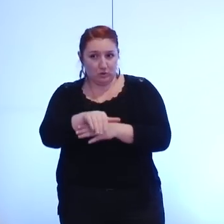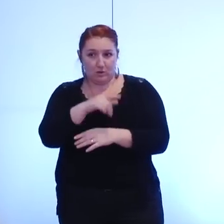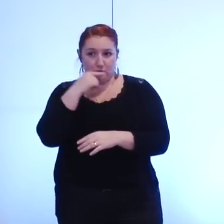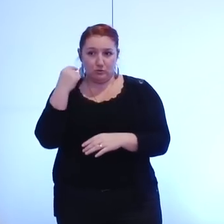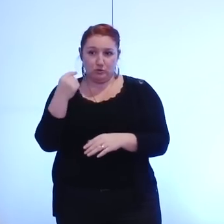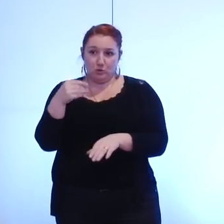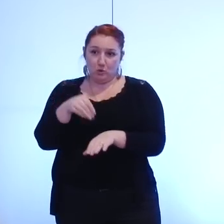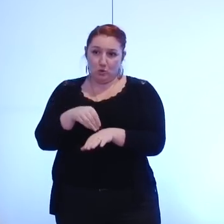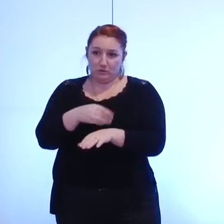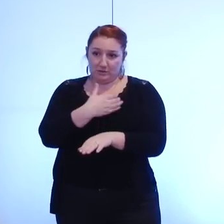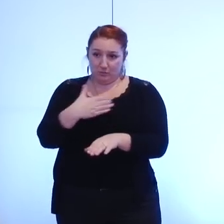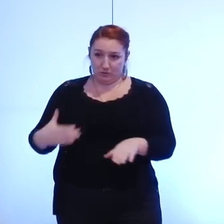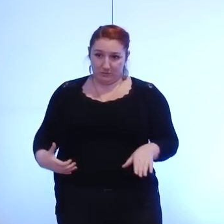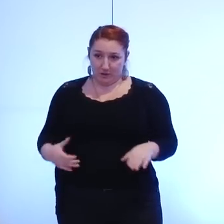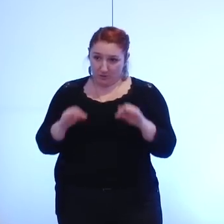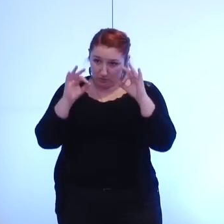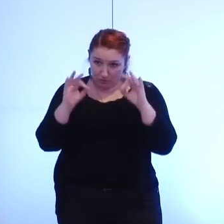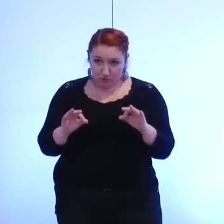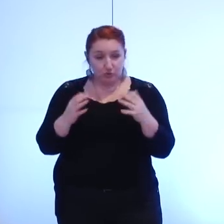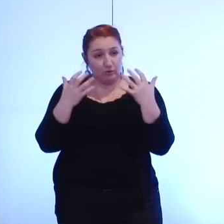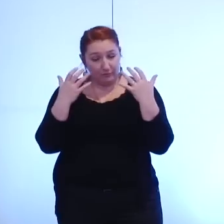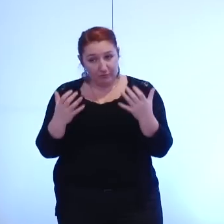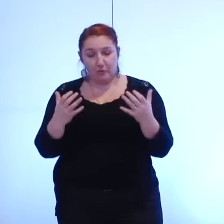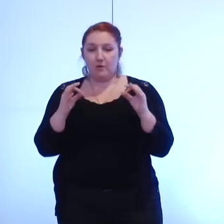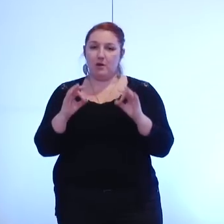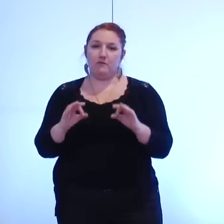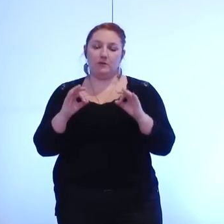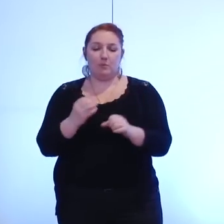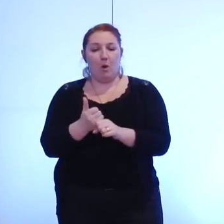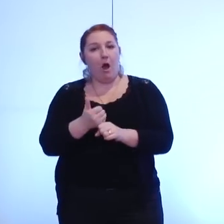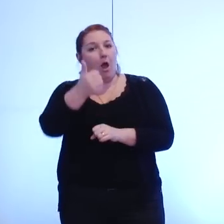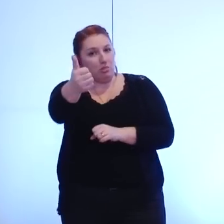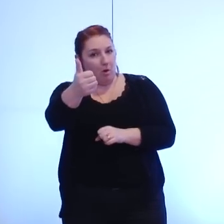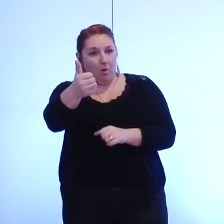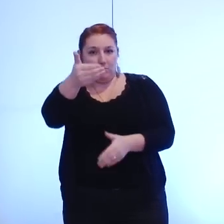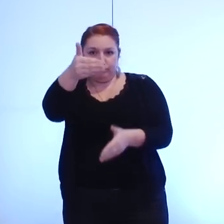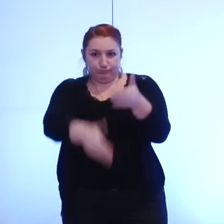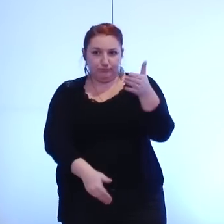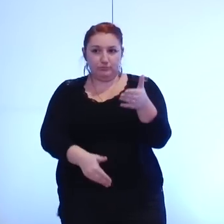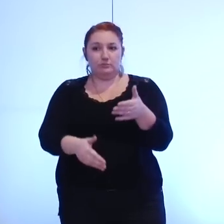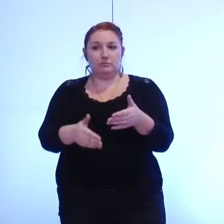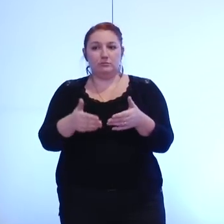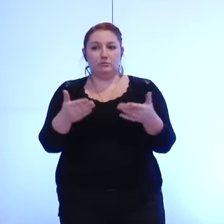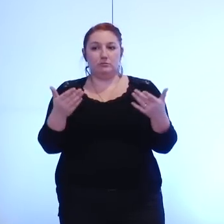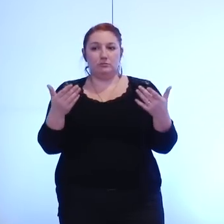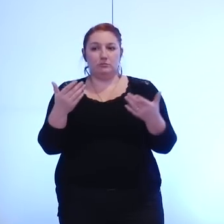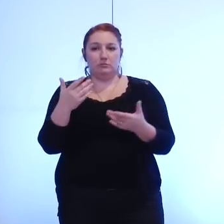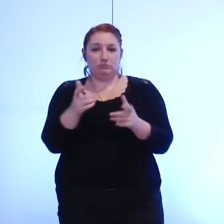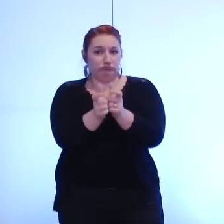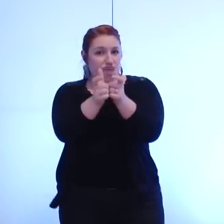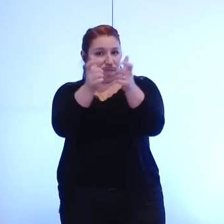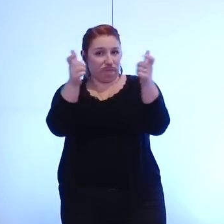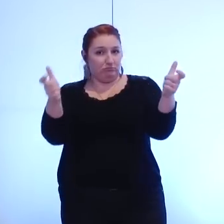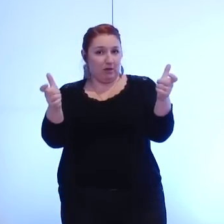conseiller municipal il s'agit de prévoir effectivement qu'à échéance d'un an il y ait un transfert d'éléments patrimoniaux